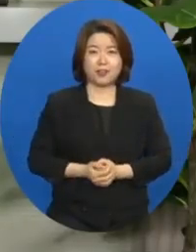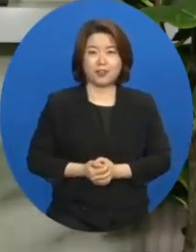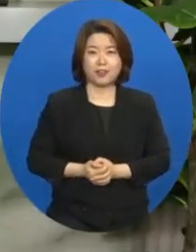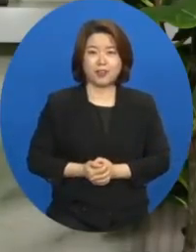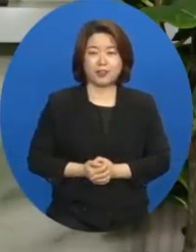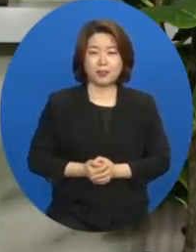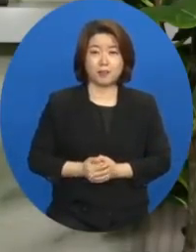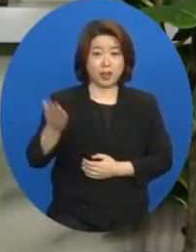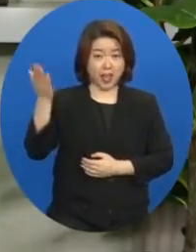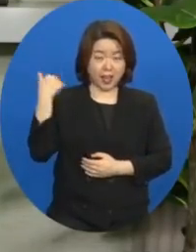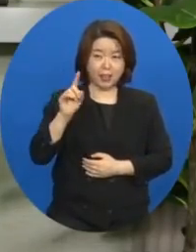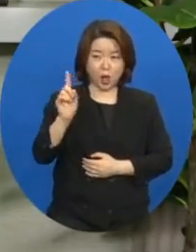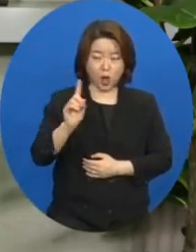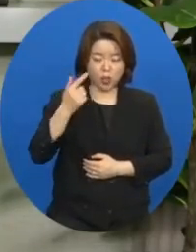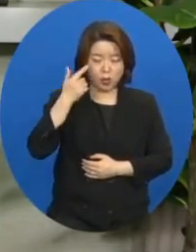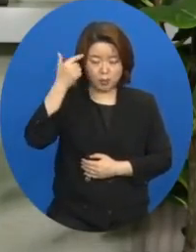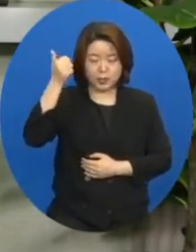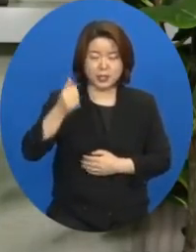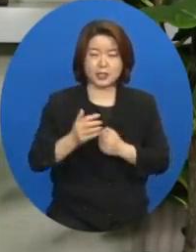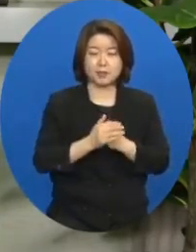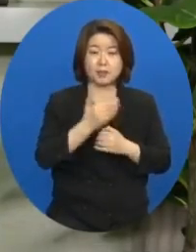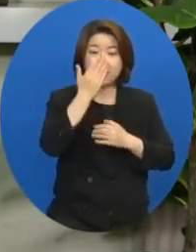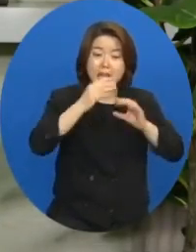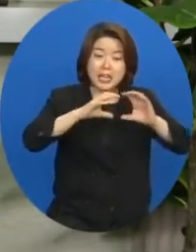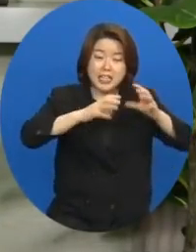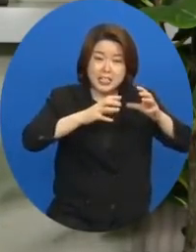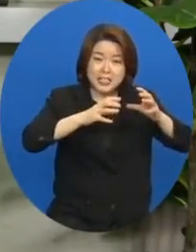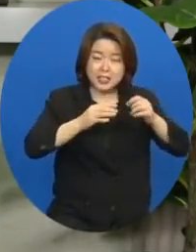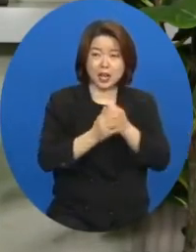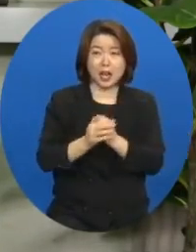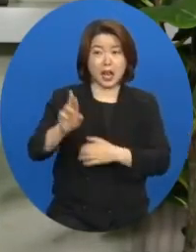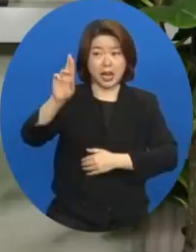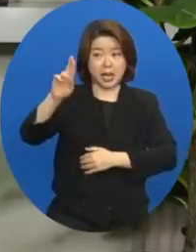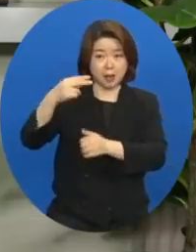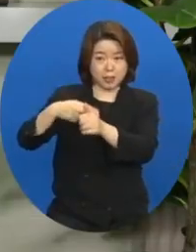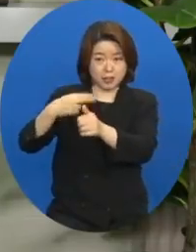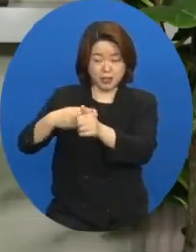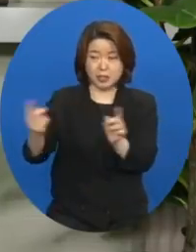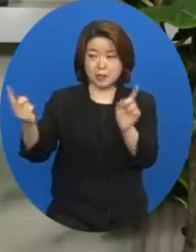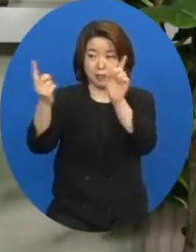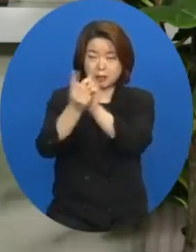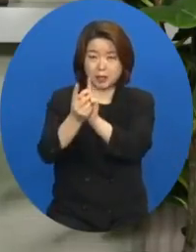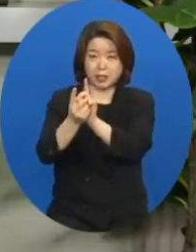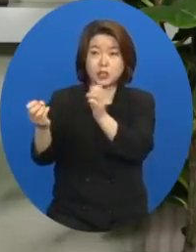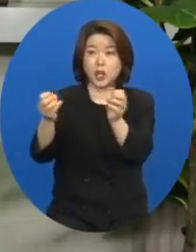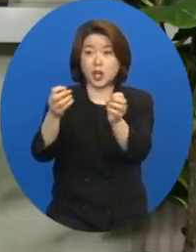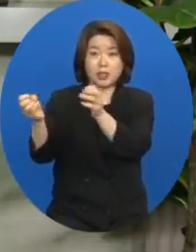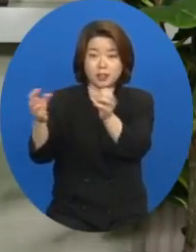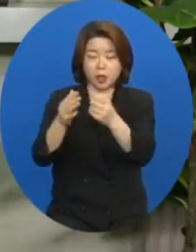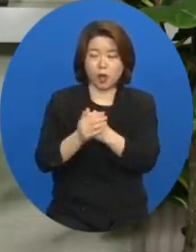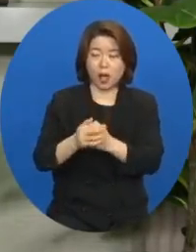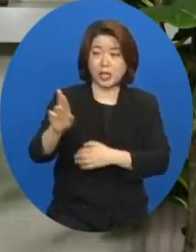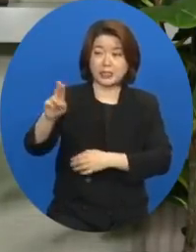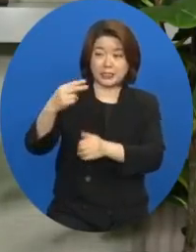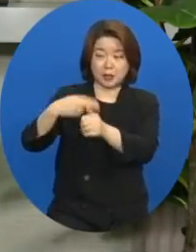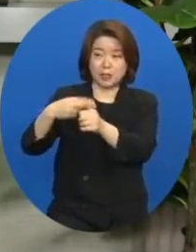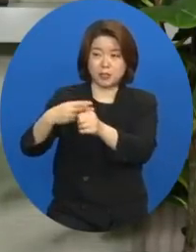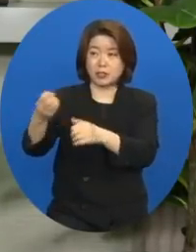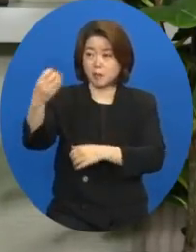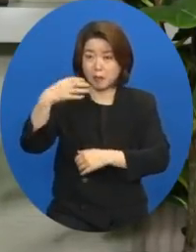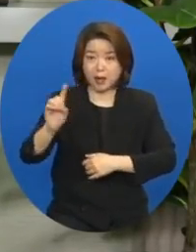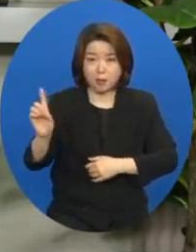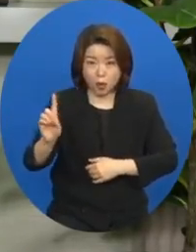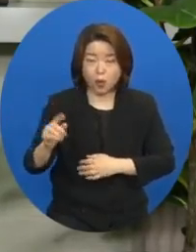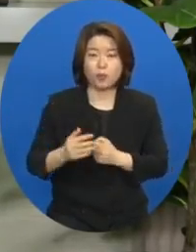한 번은 어느 목사님께서 이스라엘의 라비를 만나서 대화를 하는데 그 라비가 그런 말을 하더래요.